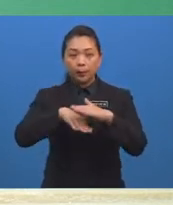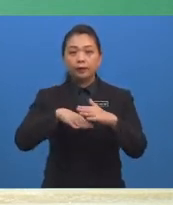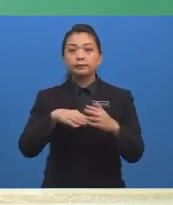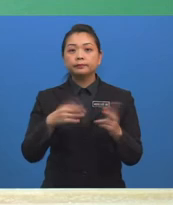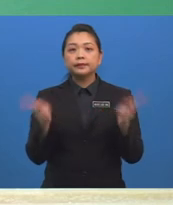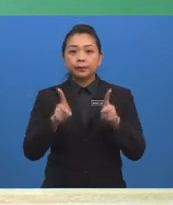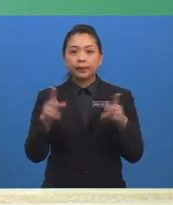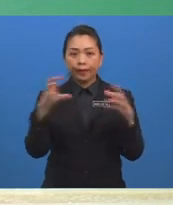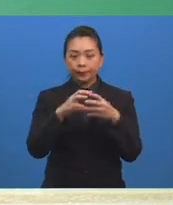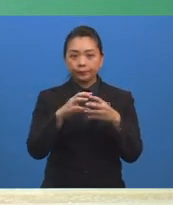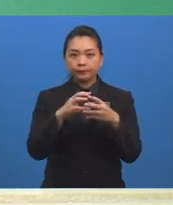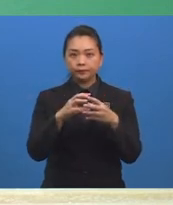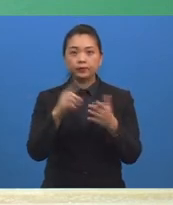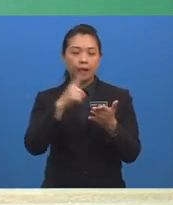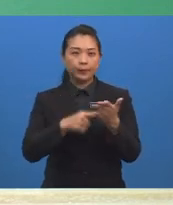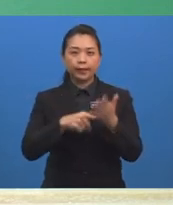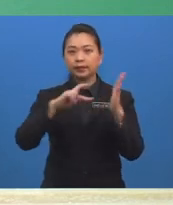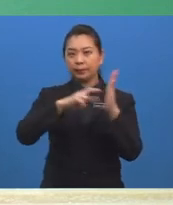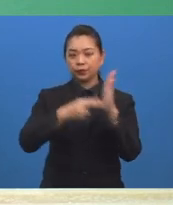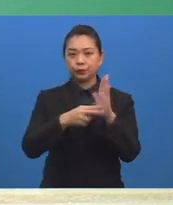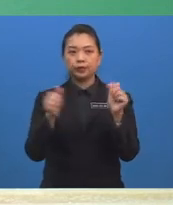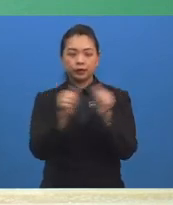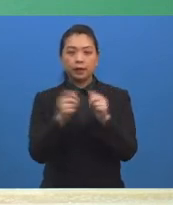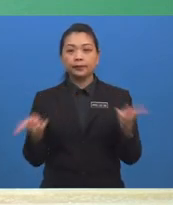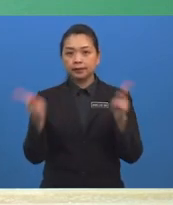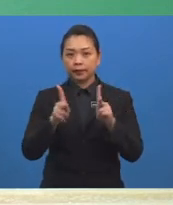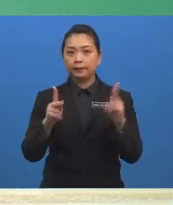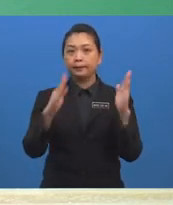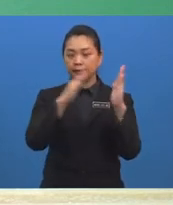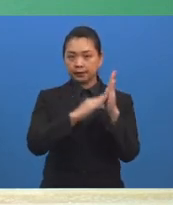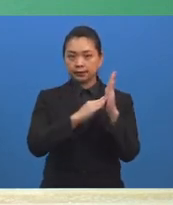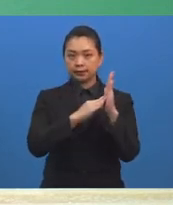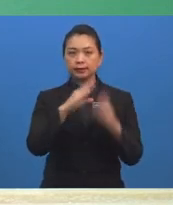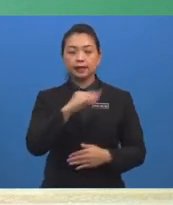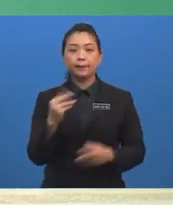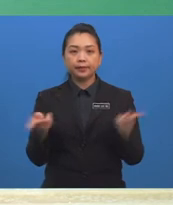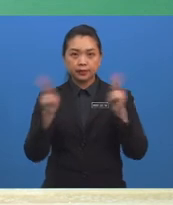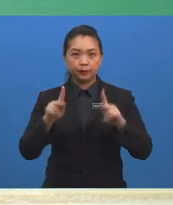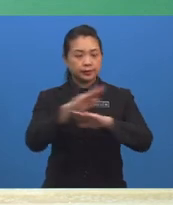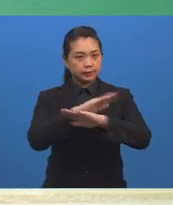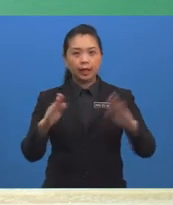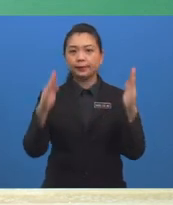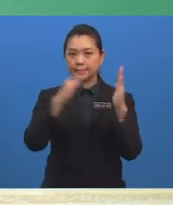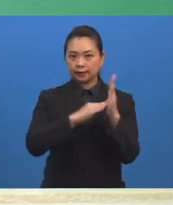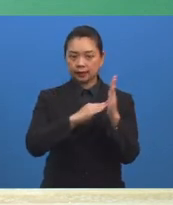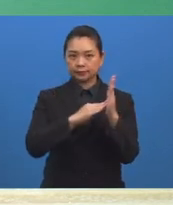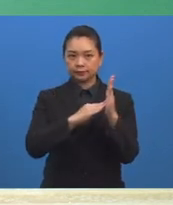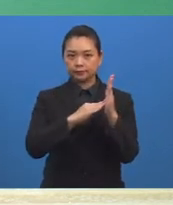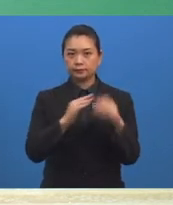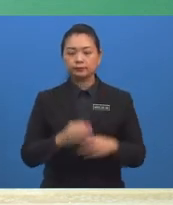adalah Apakah yang dimaksudkan dengan peristiwa bersandar Dan peristiwa tidak bersandar?